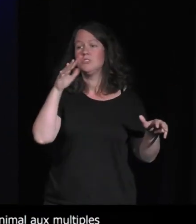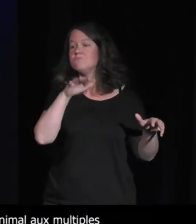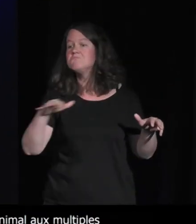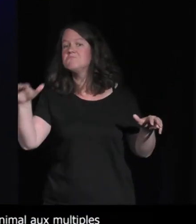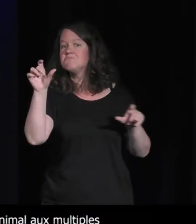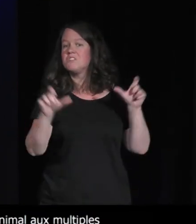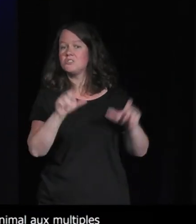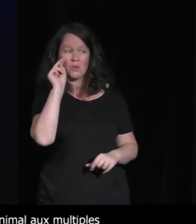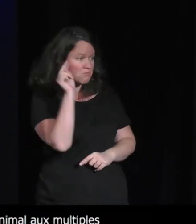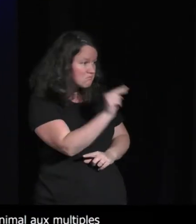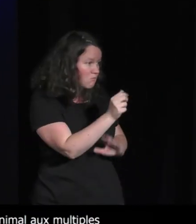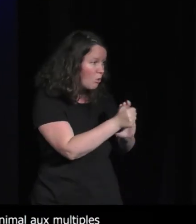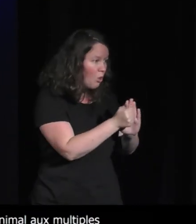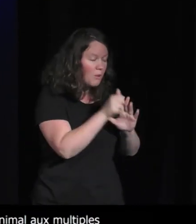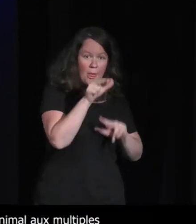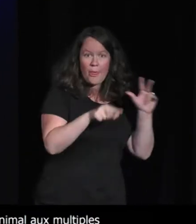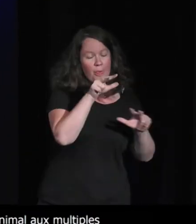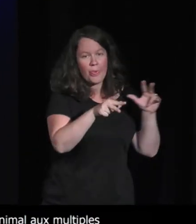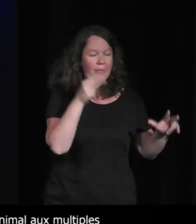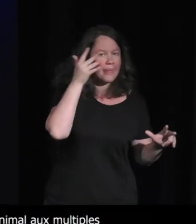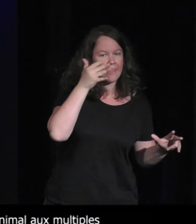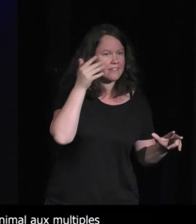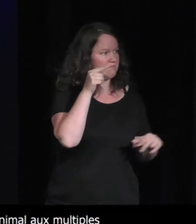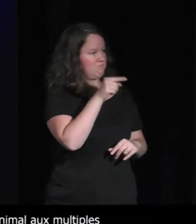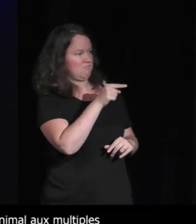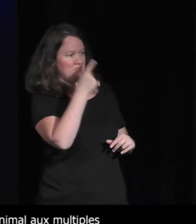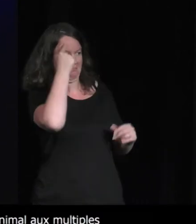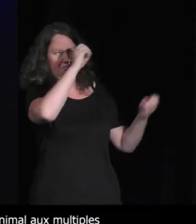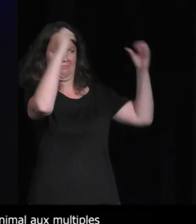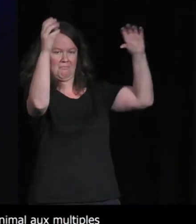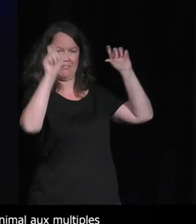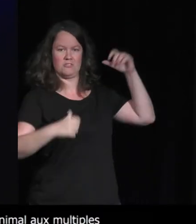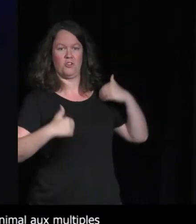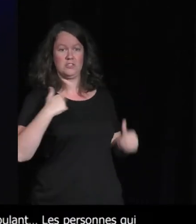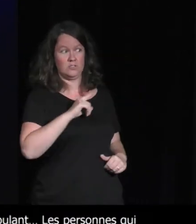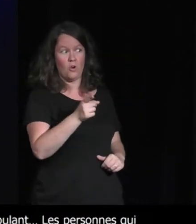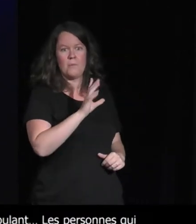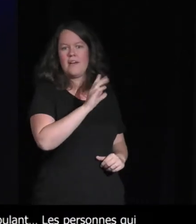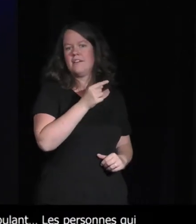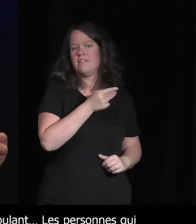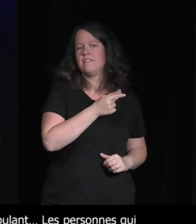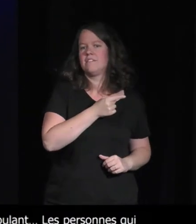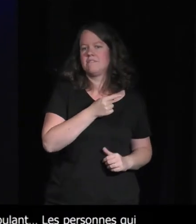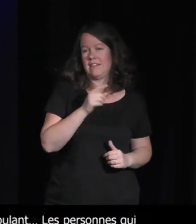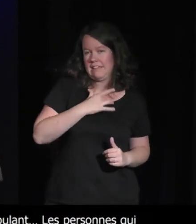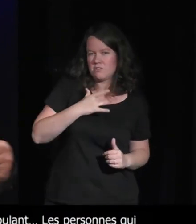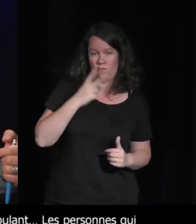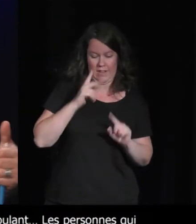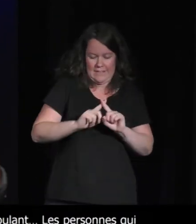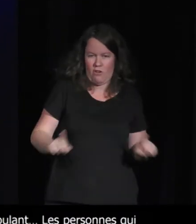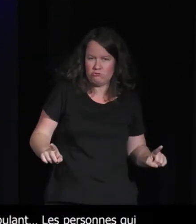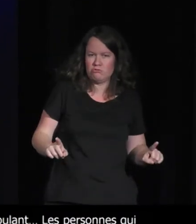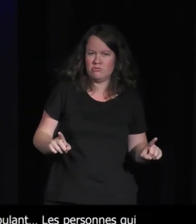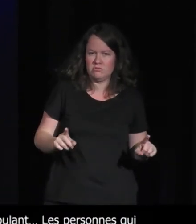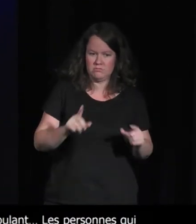spécialement y penser mais progressivement l'avatar qui est utilisé pour rencontrer quelqu'un d'autre peut-être pas celui en solo